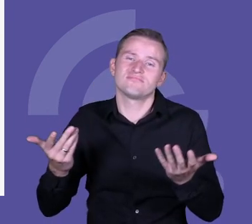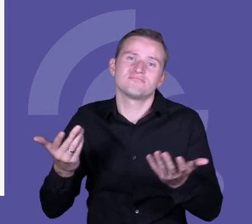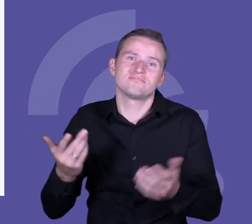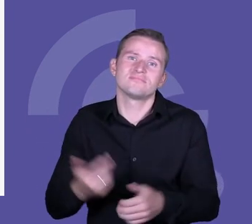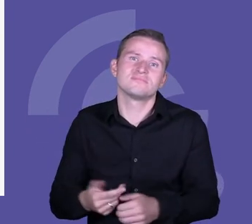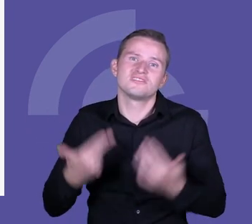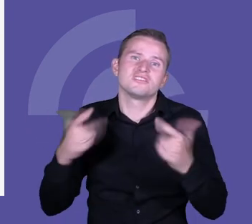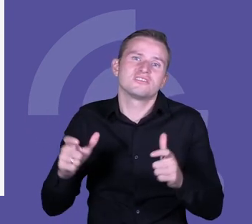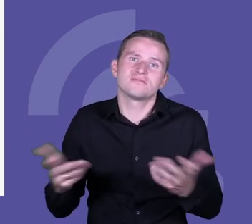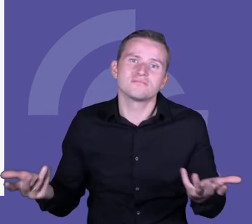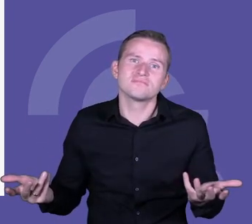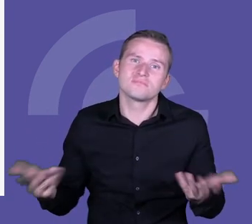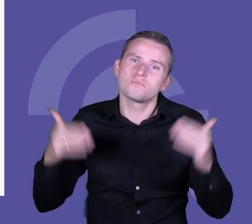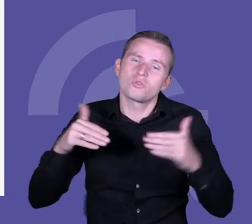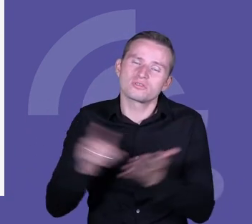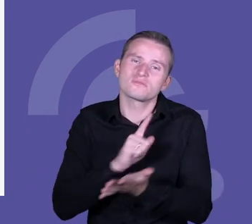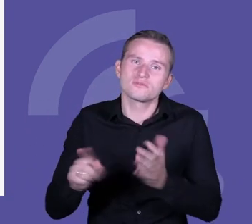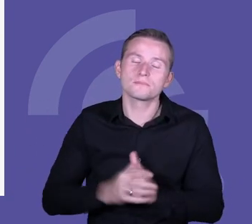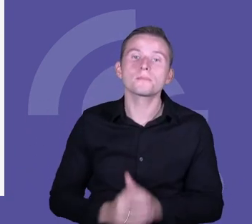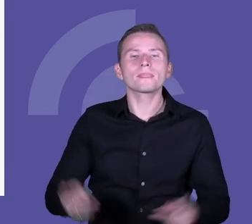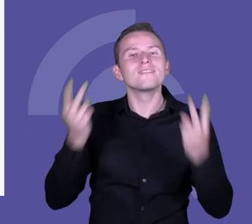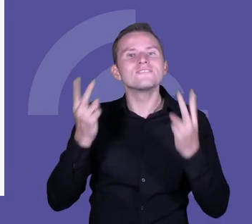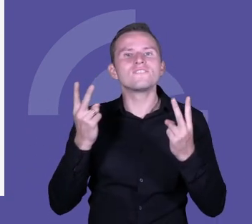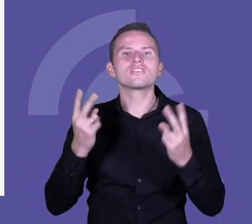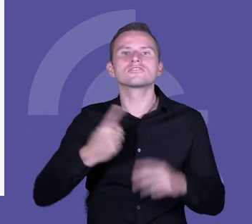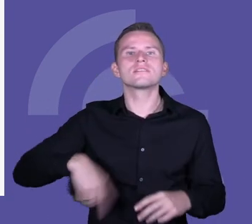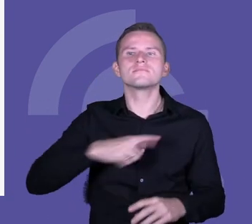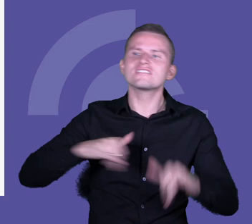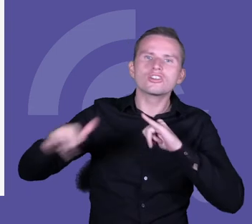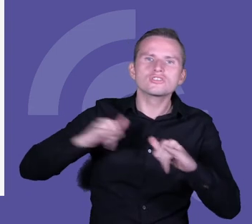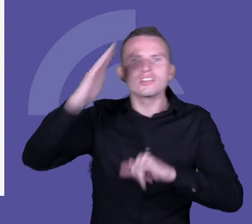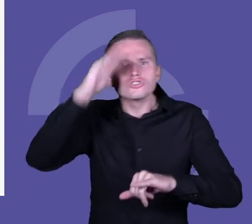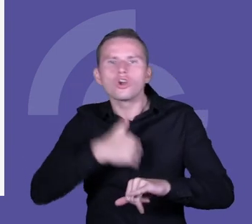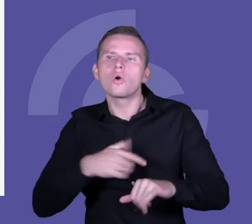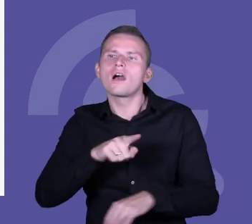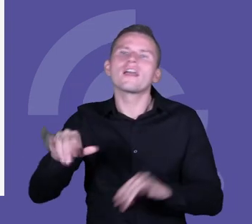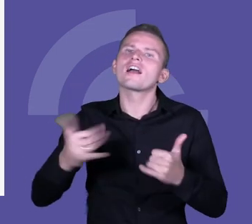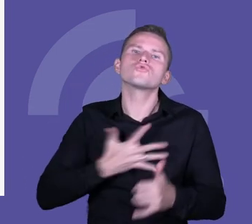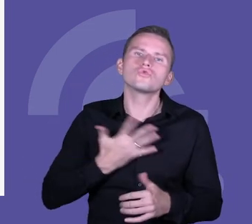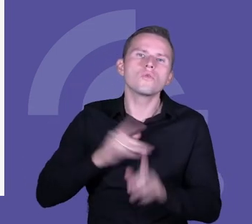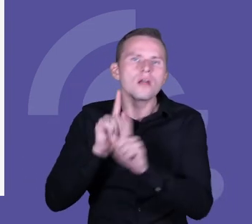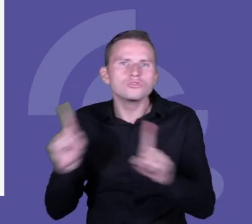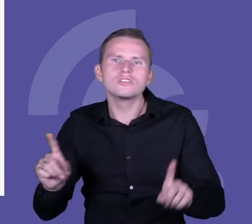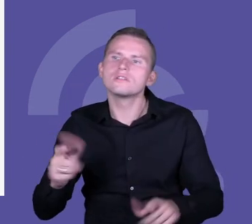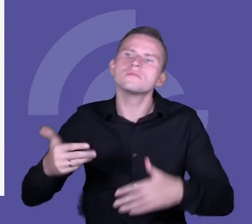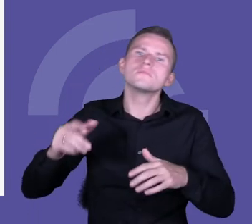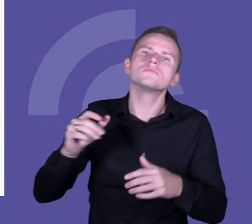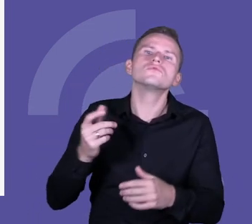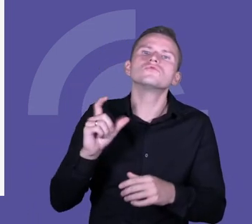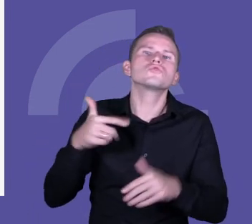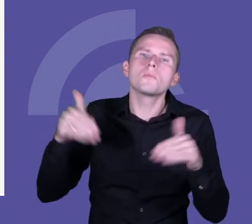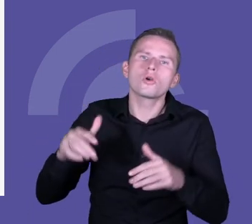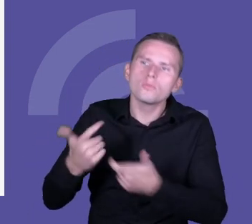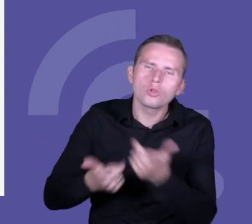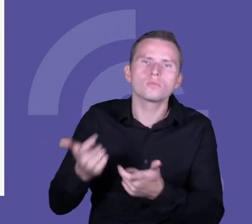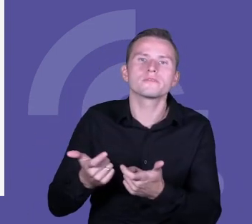tego kontekstu. Czyli pierwsza to było to, jak zarządzamy szkołami, jak się czują tam nauczyciele, jakie mają możliwości i pole do działania. A